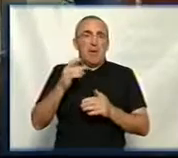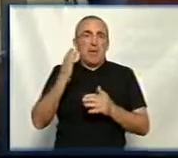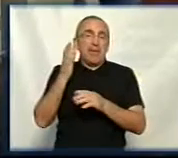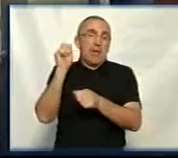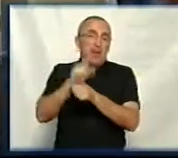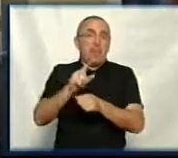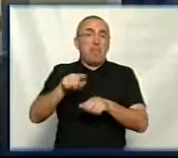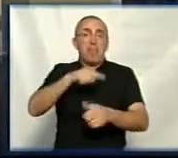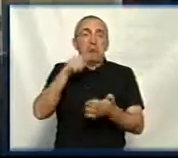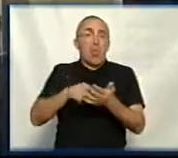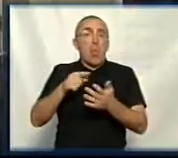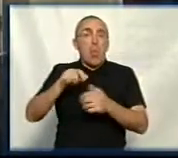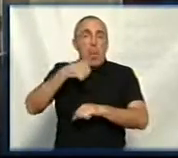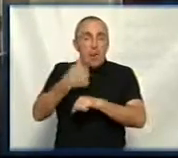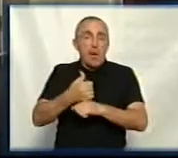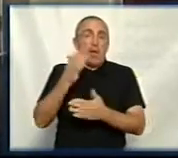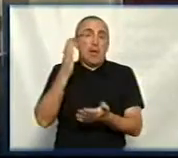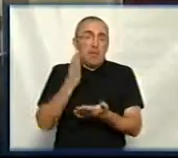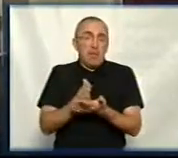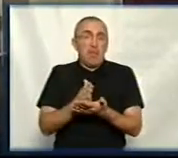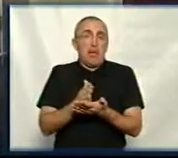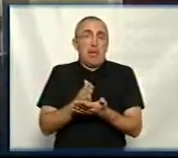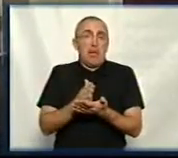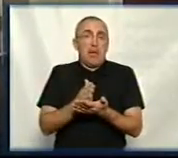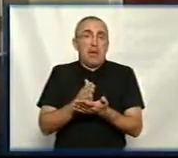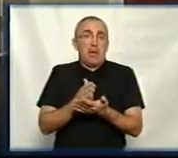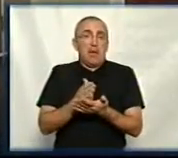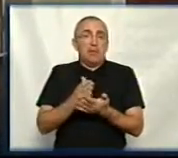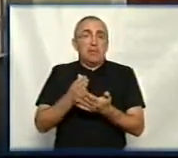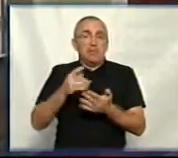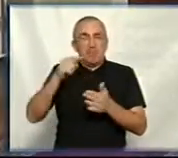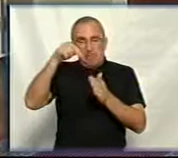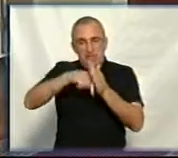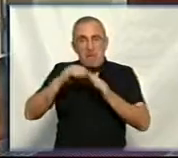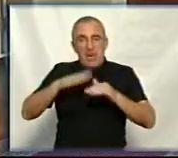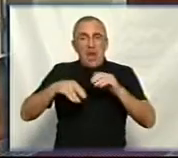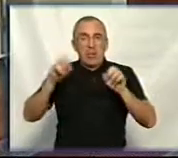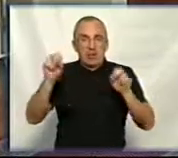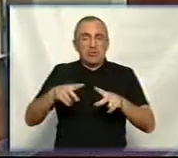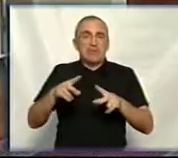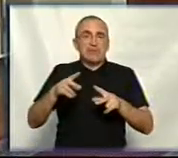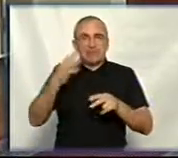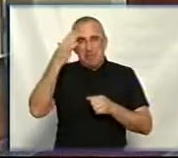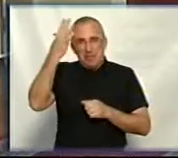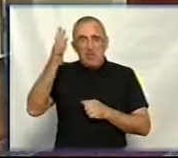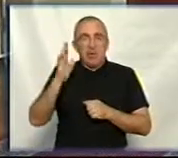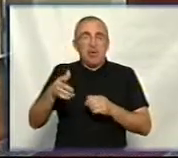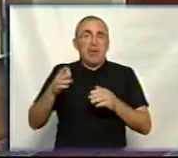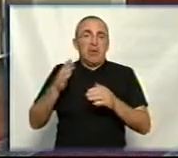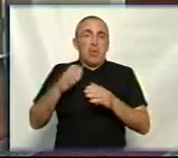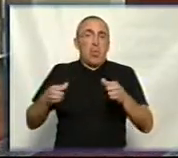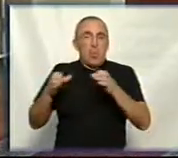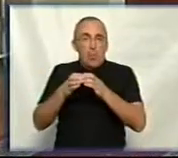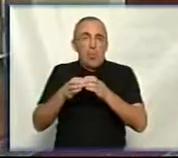яке носить практичний зміст затвердженим складом робочої групи, до якої,